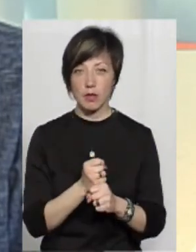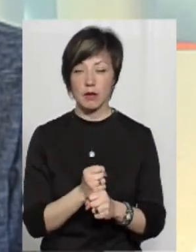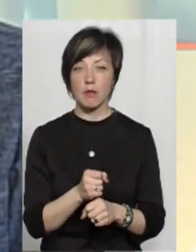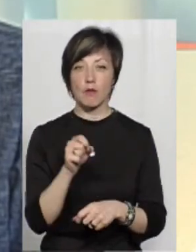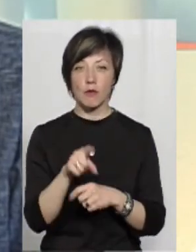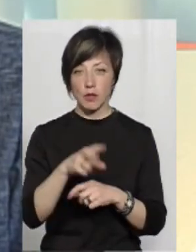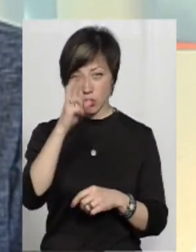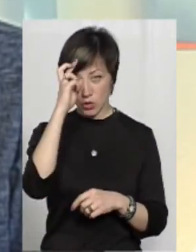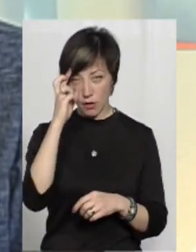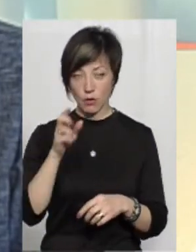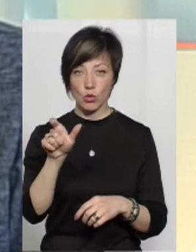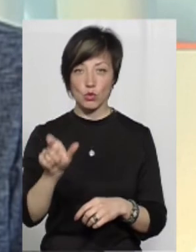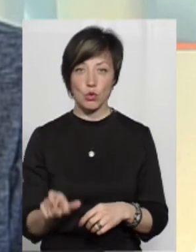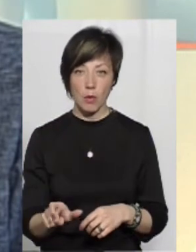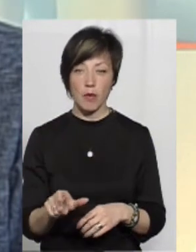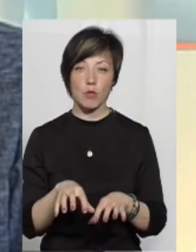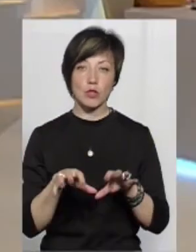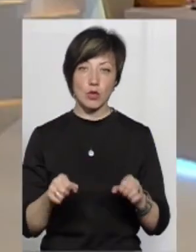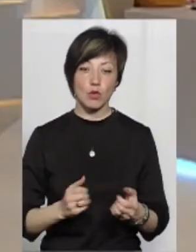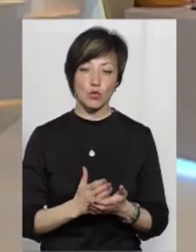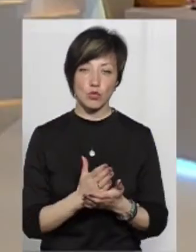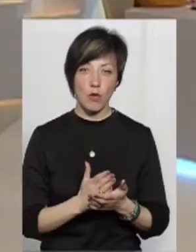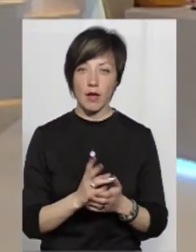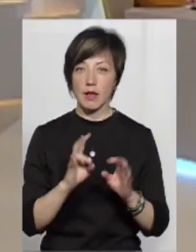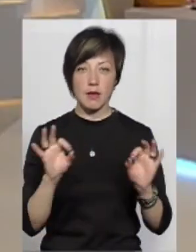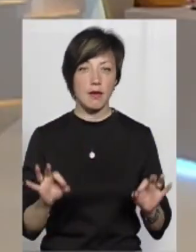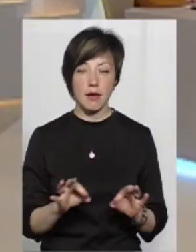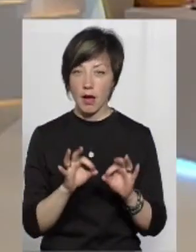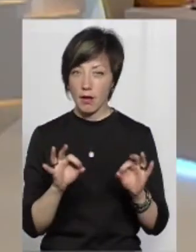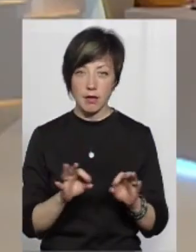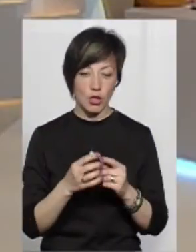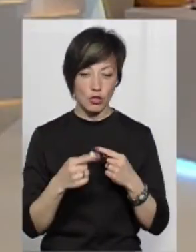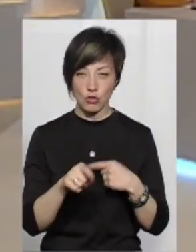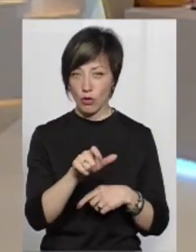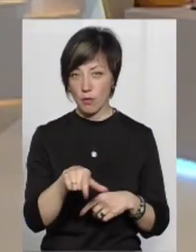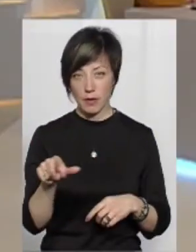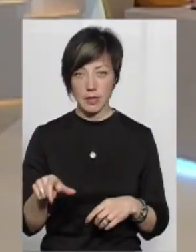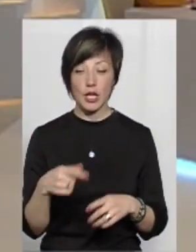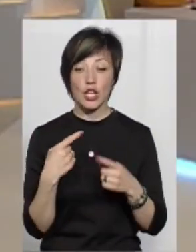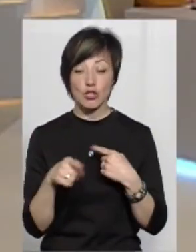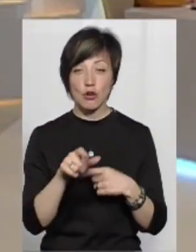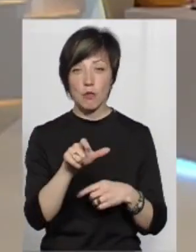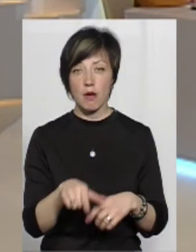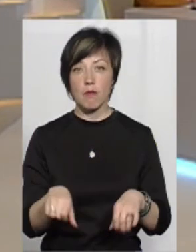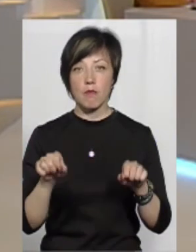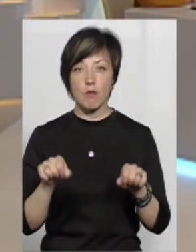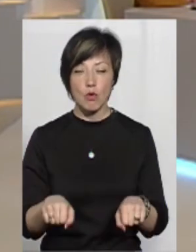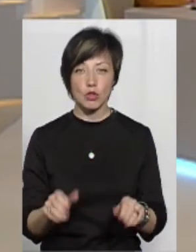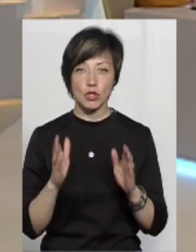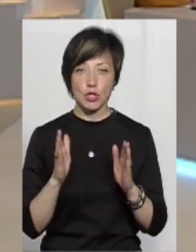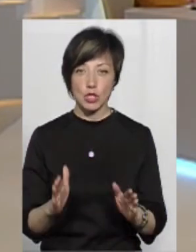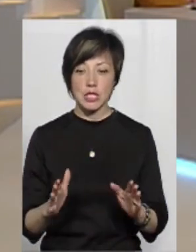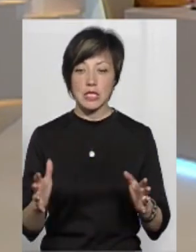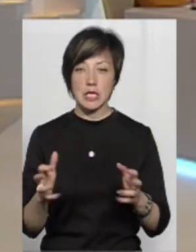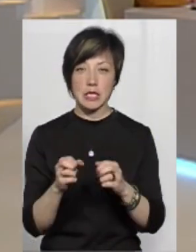уповноважена державою особа, посадова, службова особа, але ніяким чином інший громадянин. Інший громадянин вправе лише